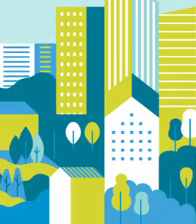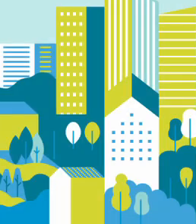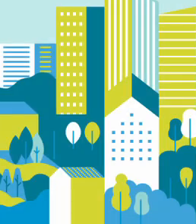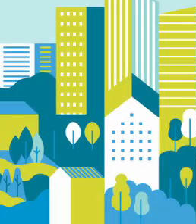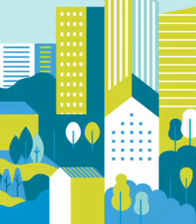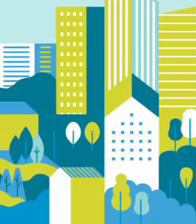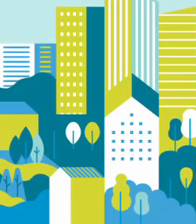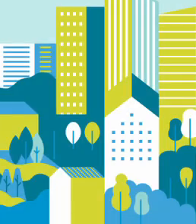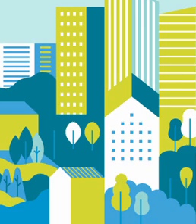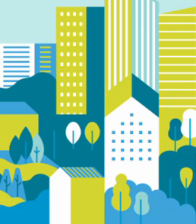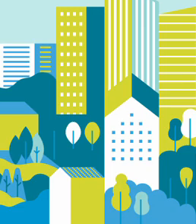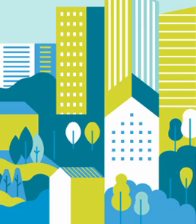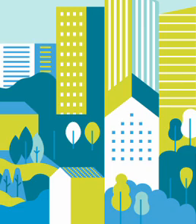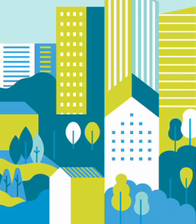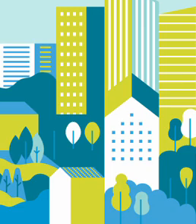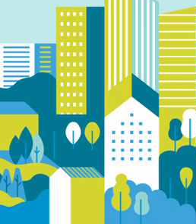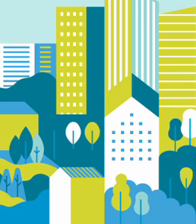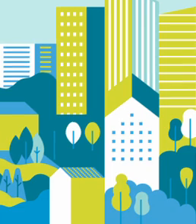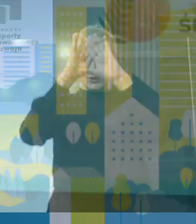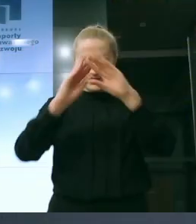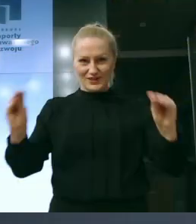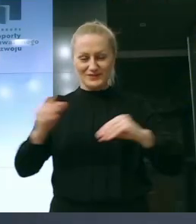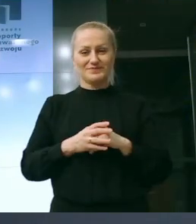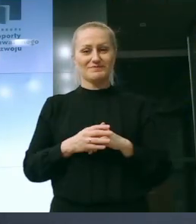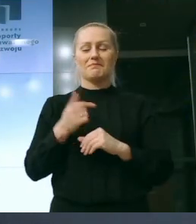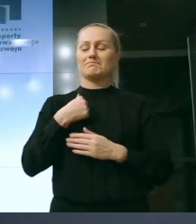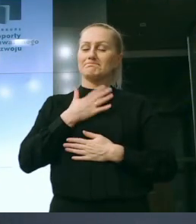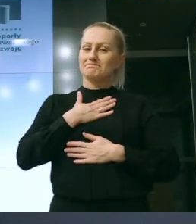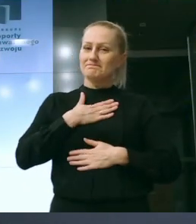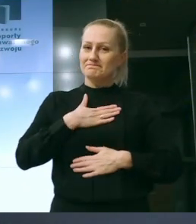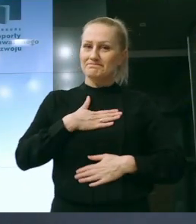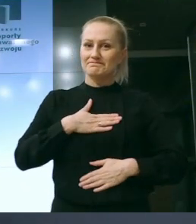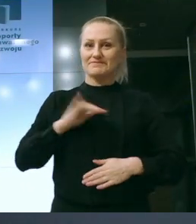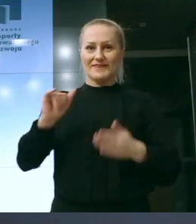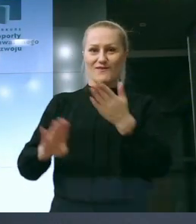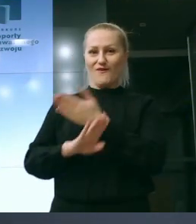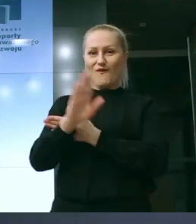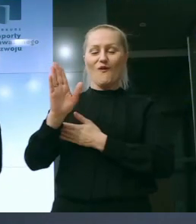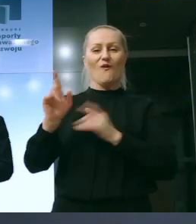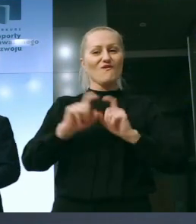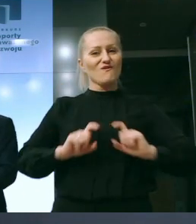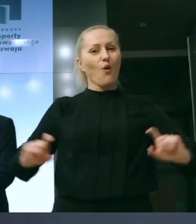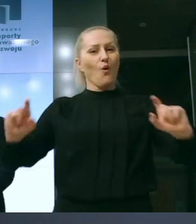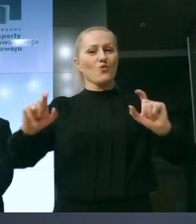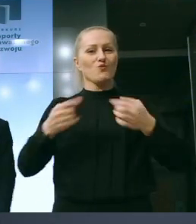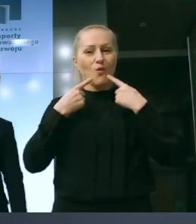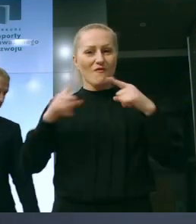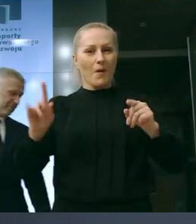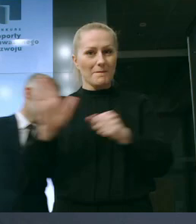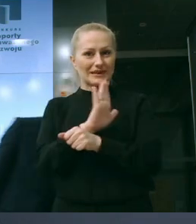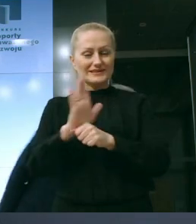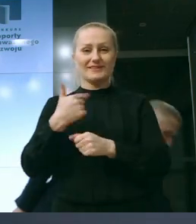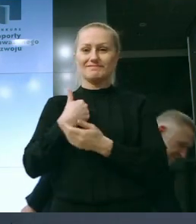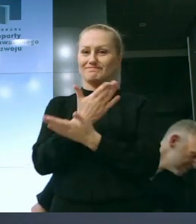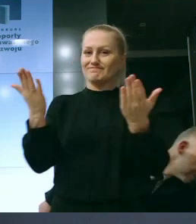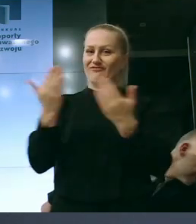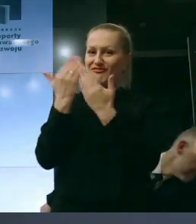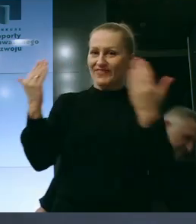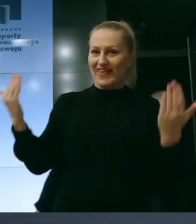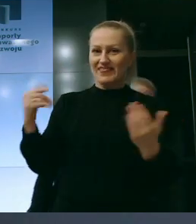Dzień dobry, szanowni Państwo, jest mi bardzo miło w imieniu Forum Wydzialnego Biznesu przywitać Państwa tutaj